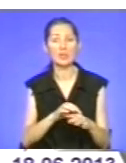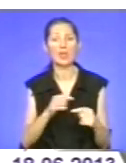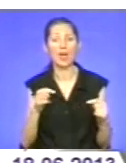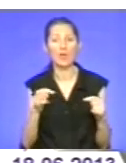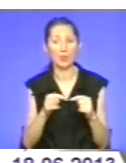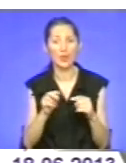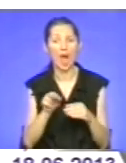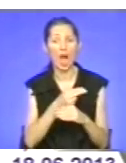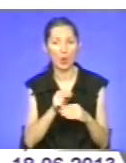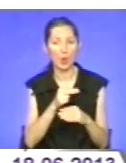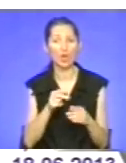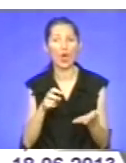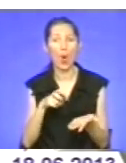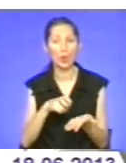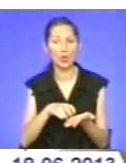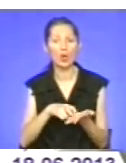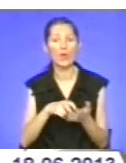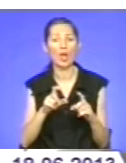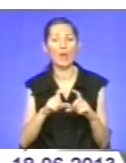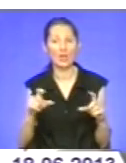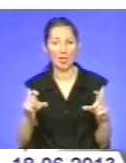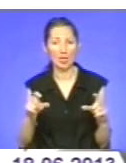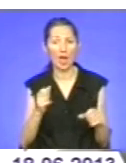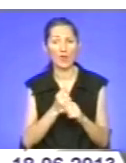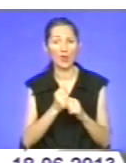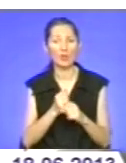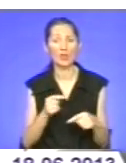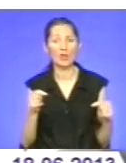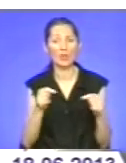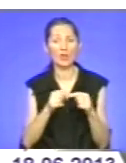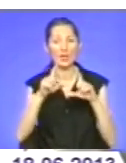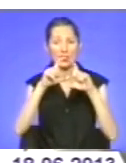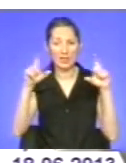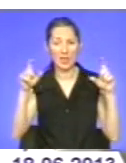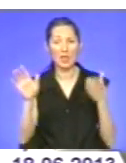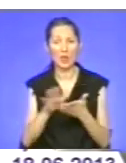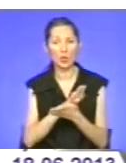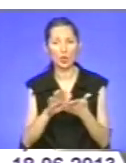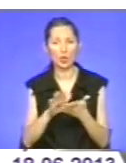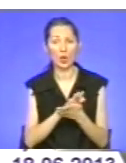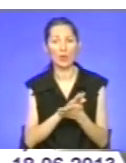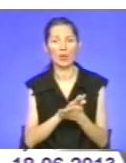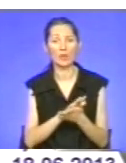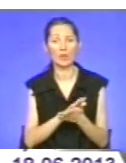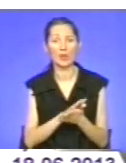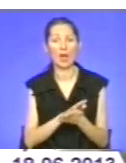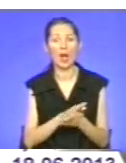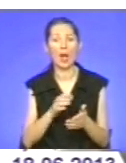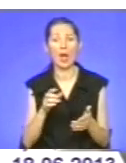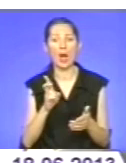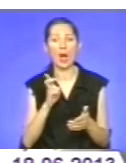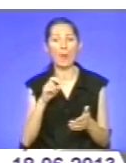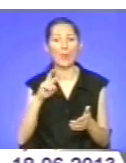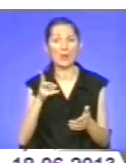у поштових відділеннях, виробити відповідні стенди, безкоштовні бланки заяв і тому